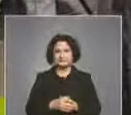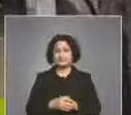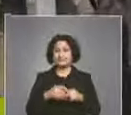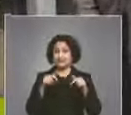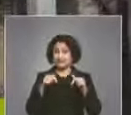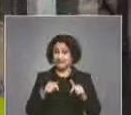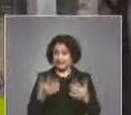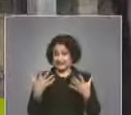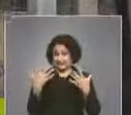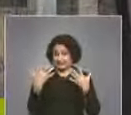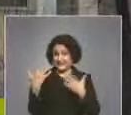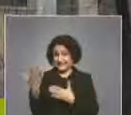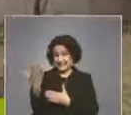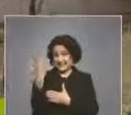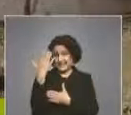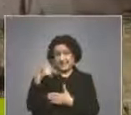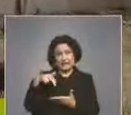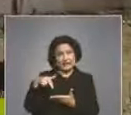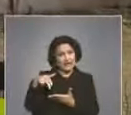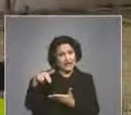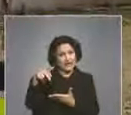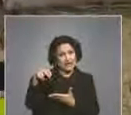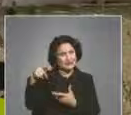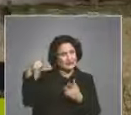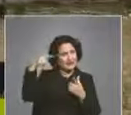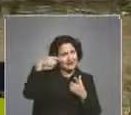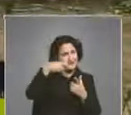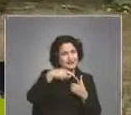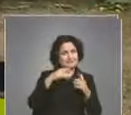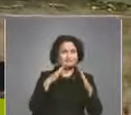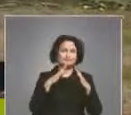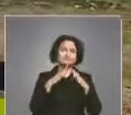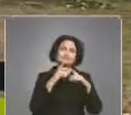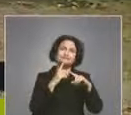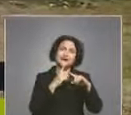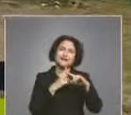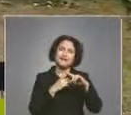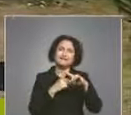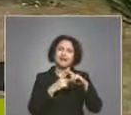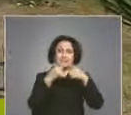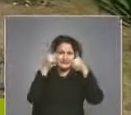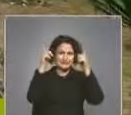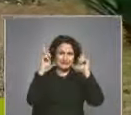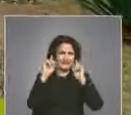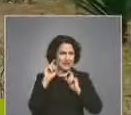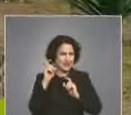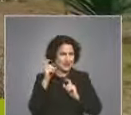Днешните 10 000 крачки ще ни заведат до храм Свети Георги в Пловдив, наричан още храмът на националното